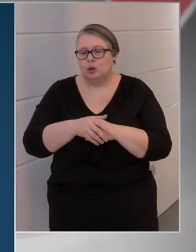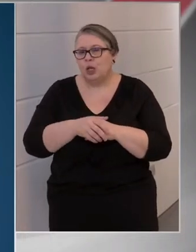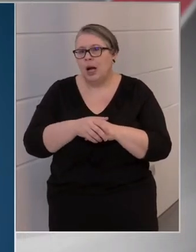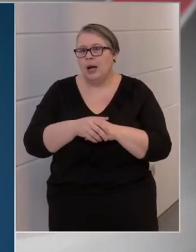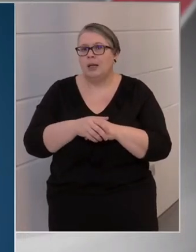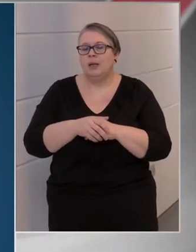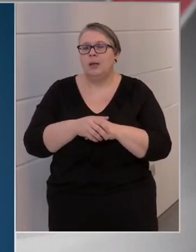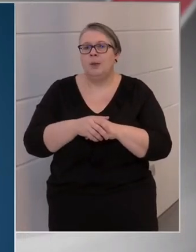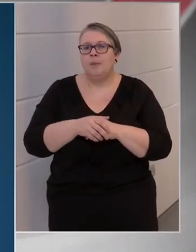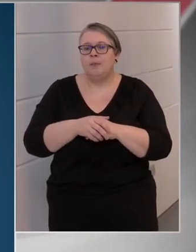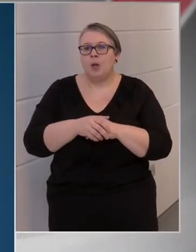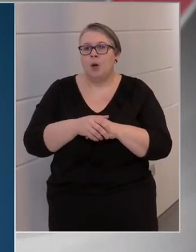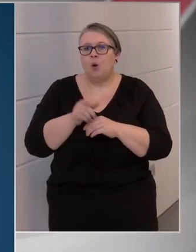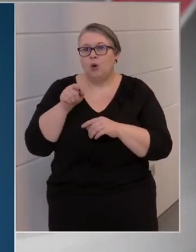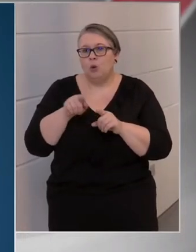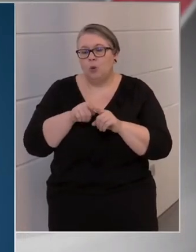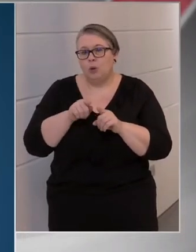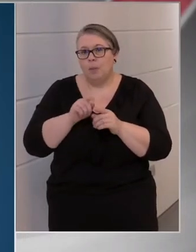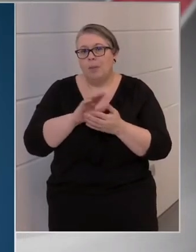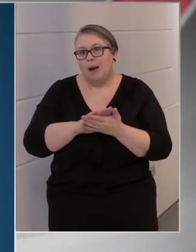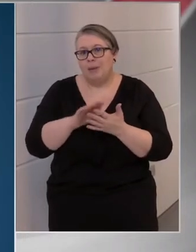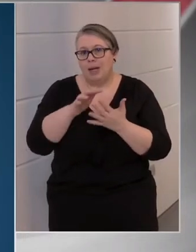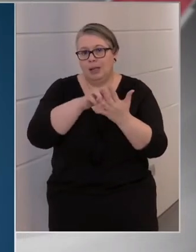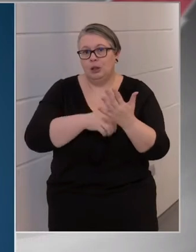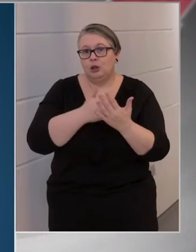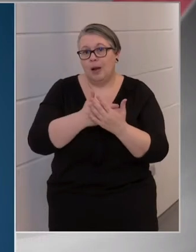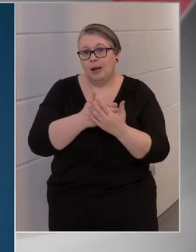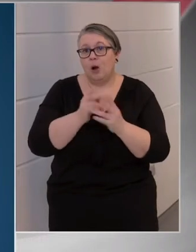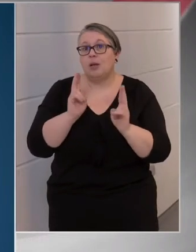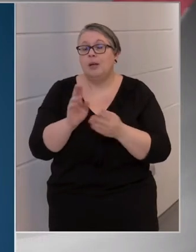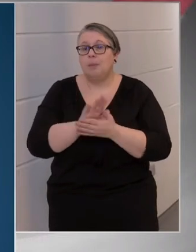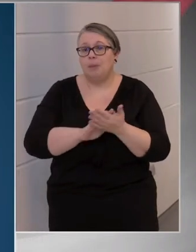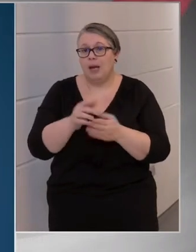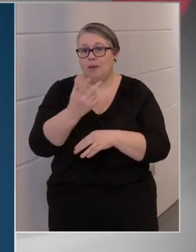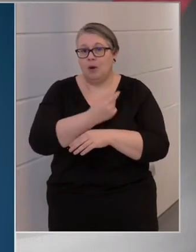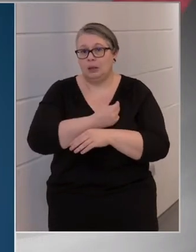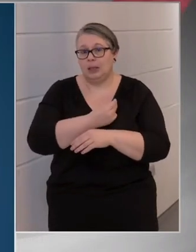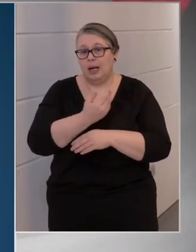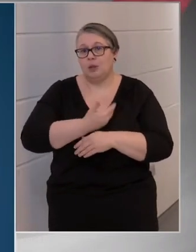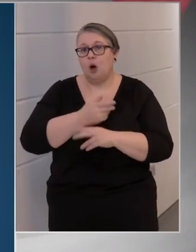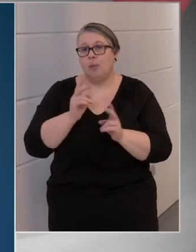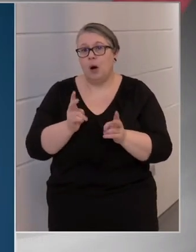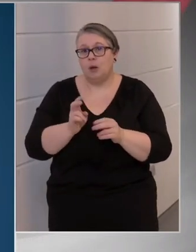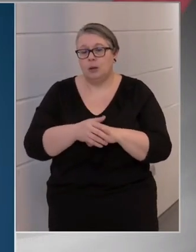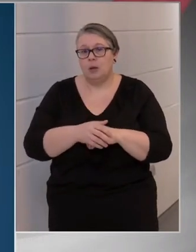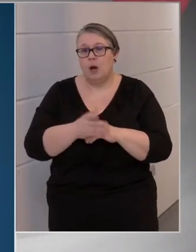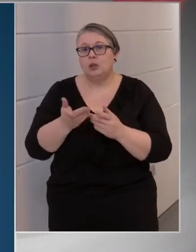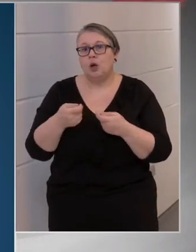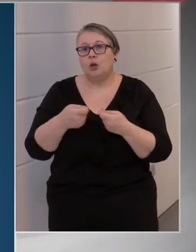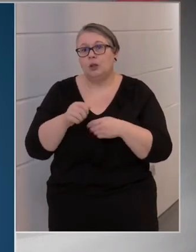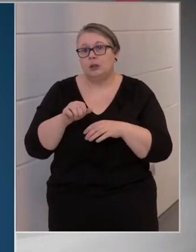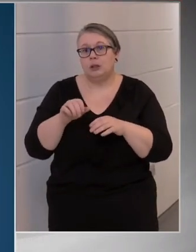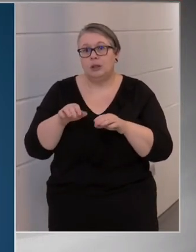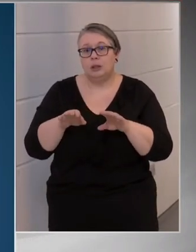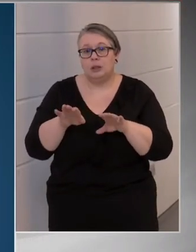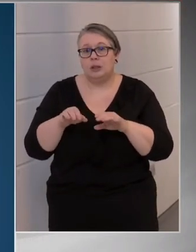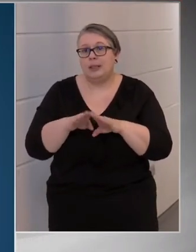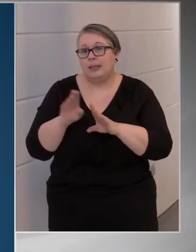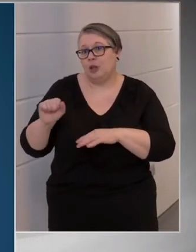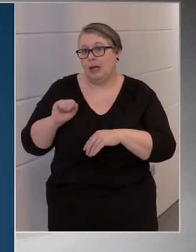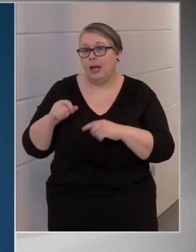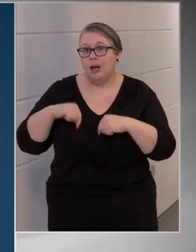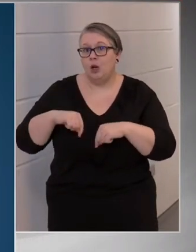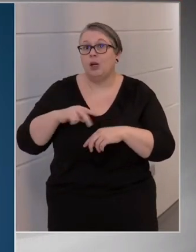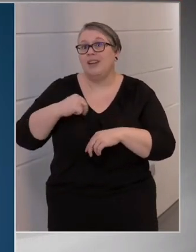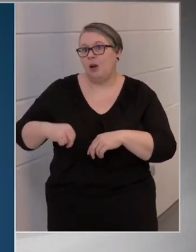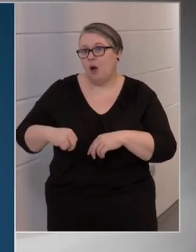szerint bármilyen lista lenne, hogy ki milyen vakcinát kaphat. Szerintem az, hogy a köztárságjának és a miniszterelnök is kínai